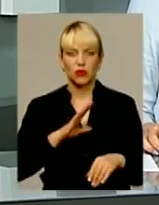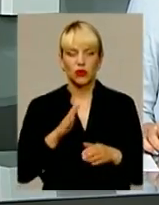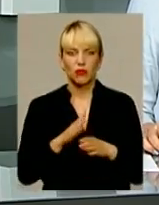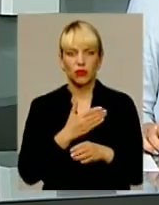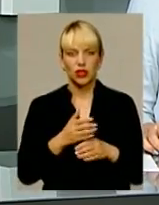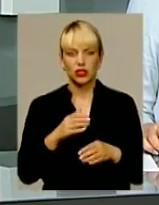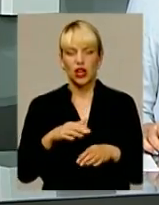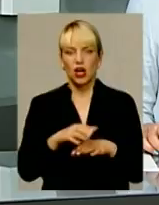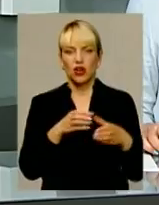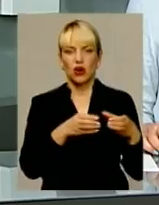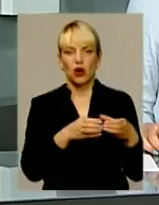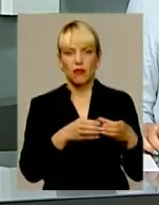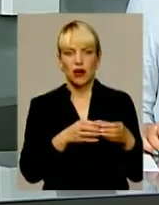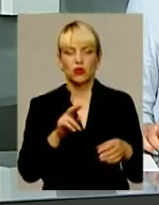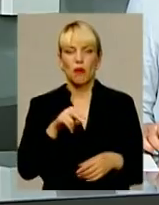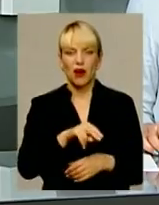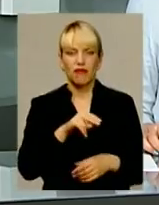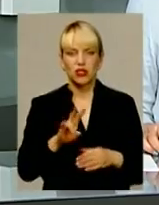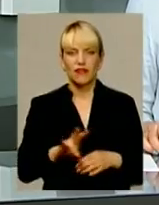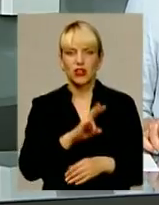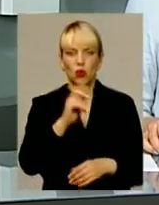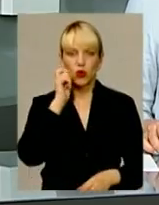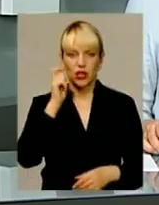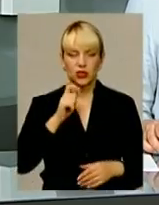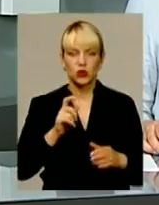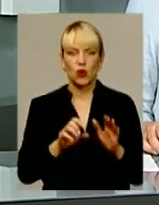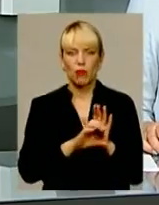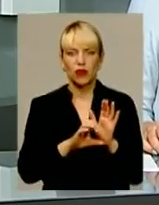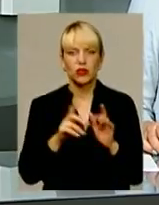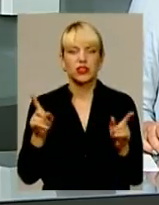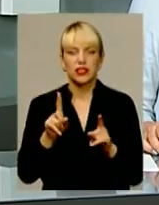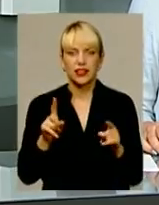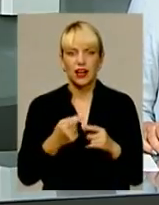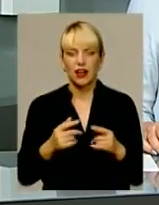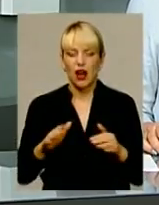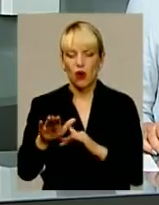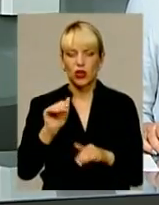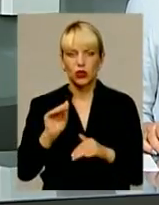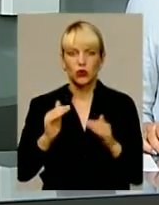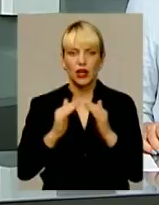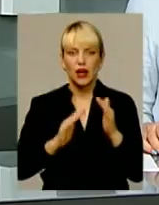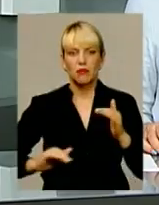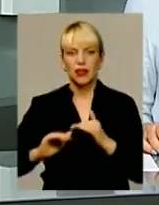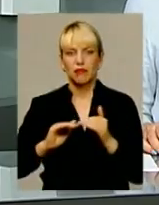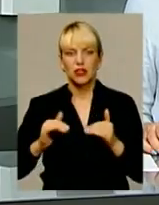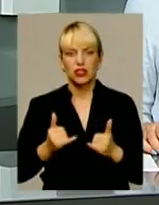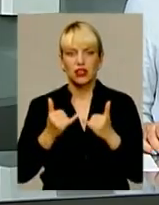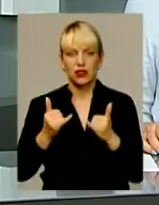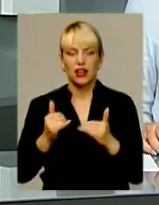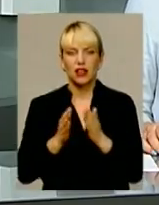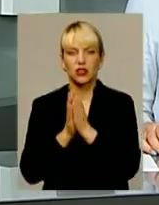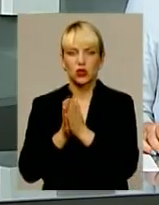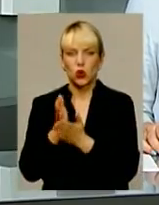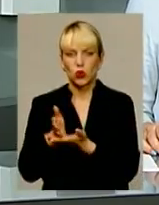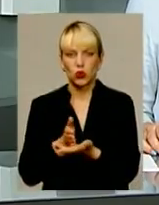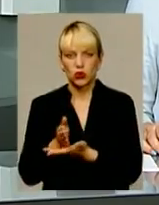громадою Православної церкви Українського патріархату, яка орендує приміщення для богослужіння в приміщенні колишнього магазину